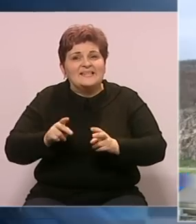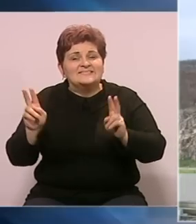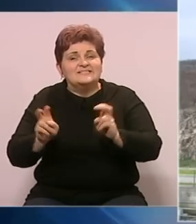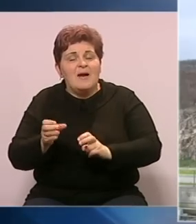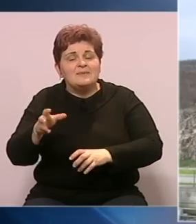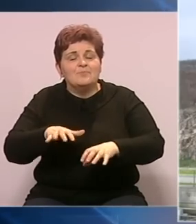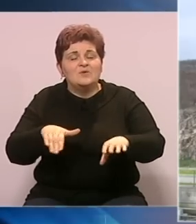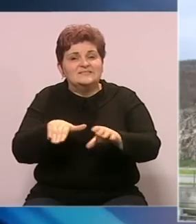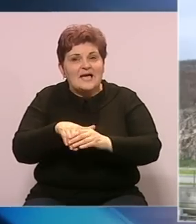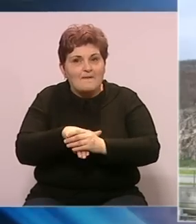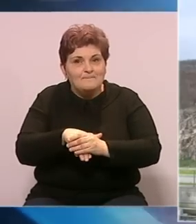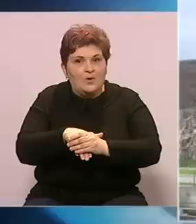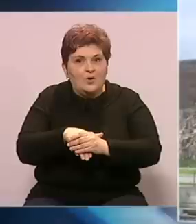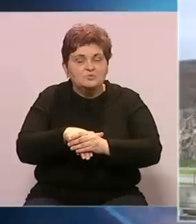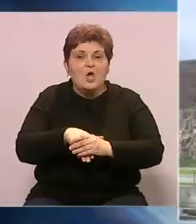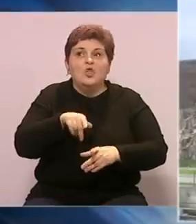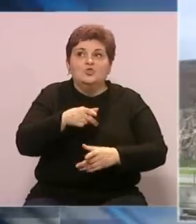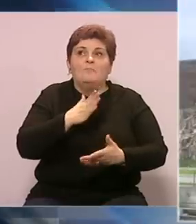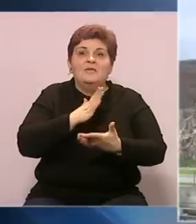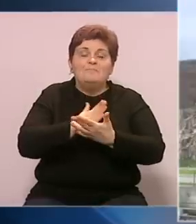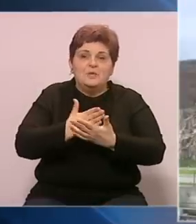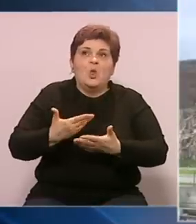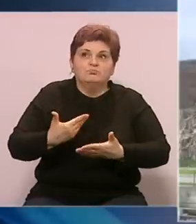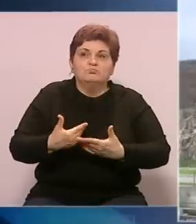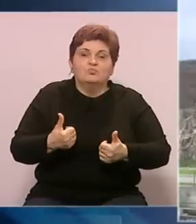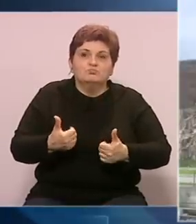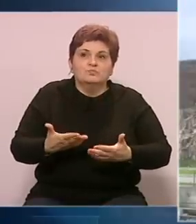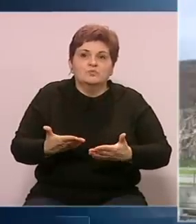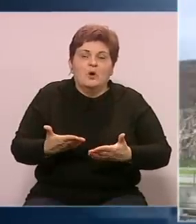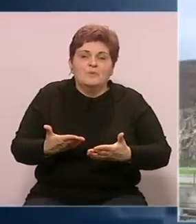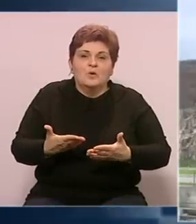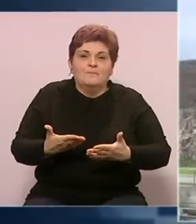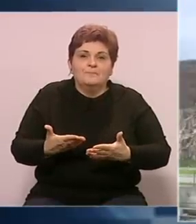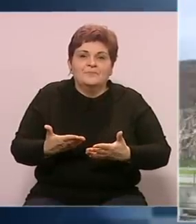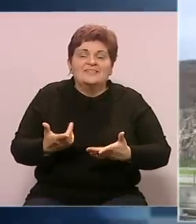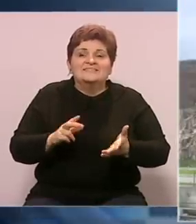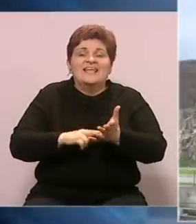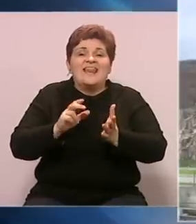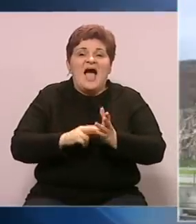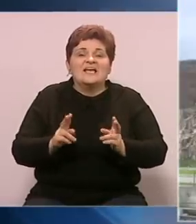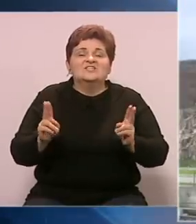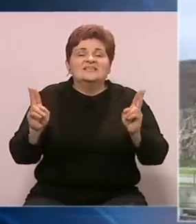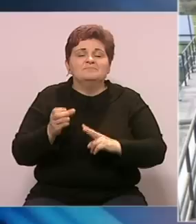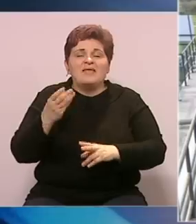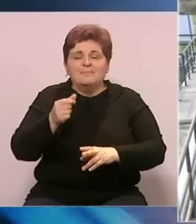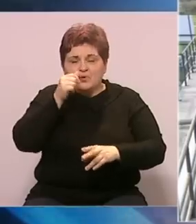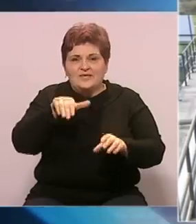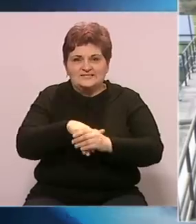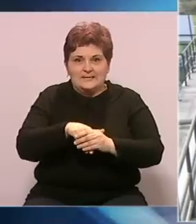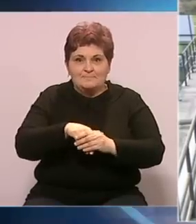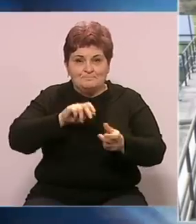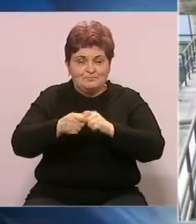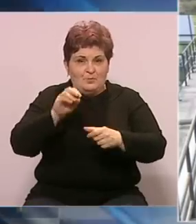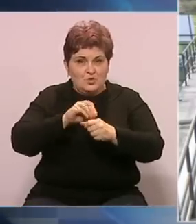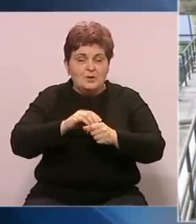radnika, što bi također bilo na neki način temeljeno da se na neki način smanji broj ljudi ovdje. Rebalansom